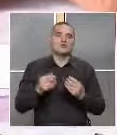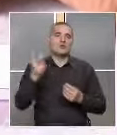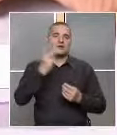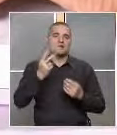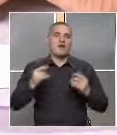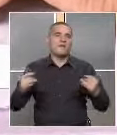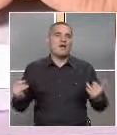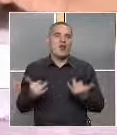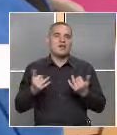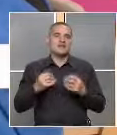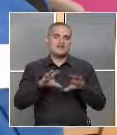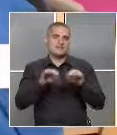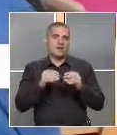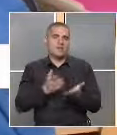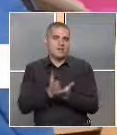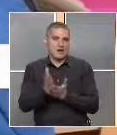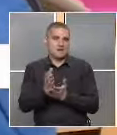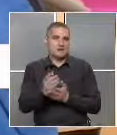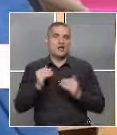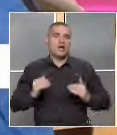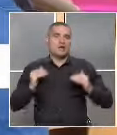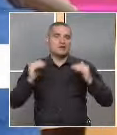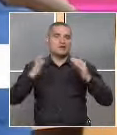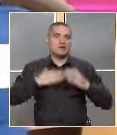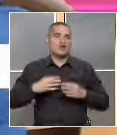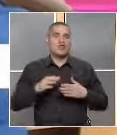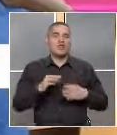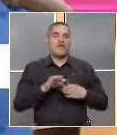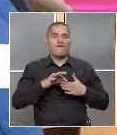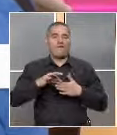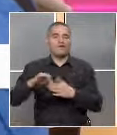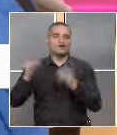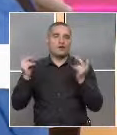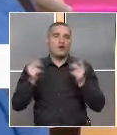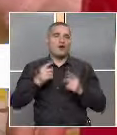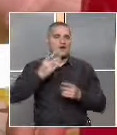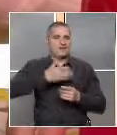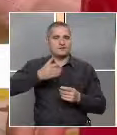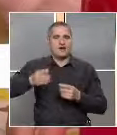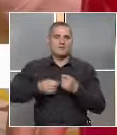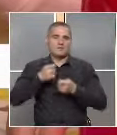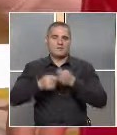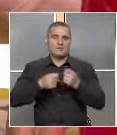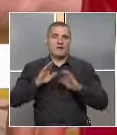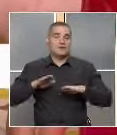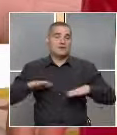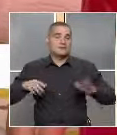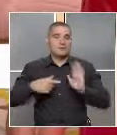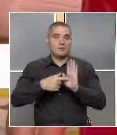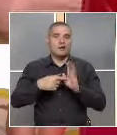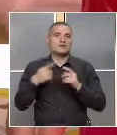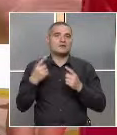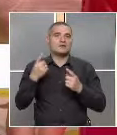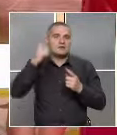разбираем и лесен за възприемане начин. Именно подрастващите имат водеща роля във всяко занятие. Децата показват